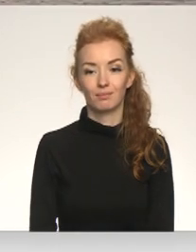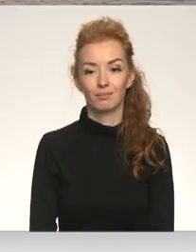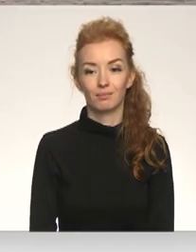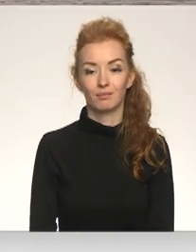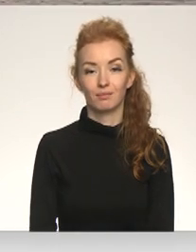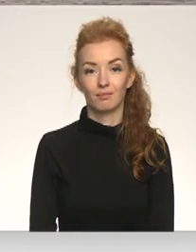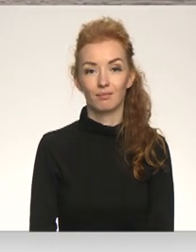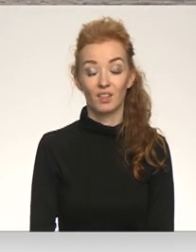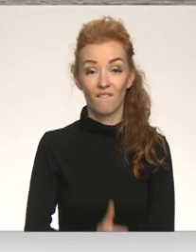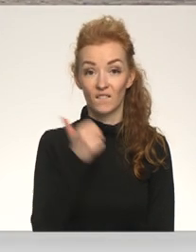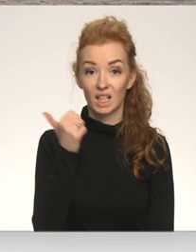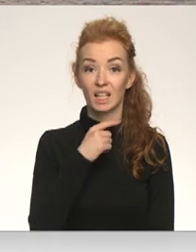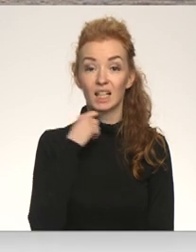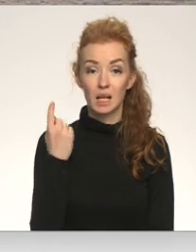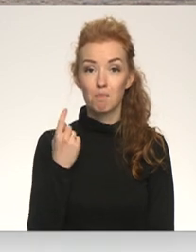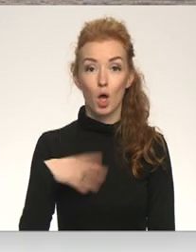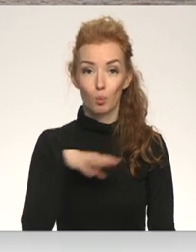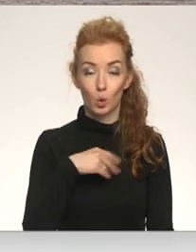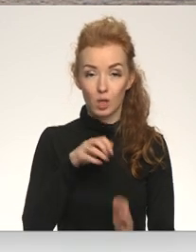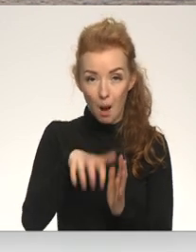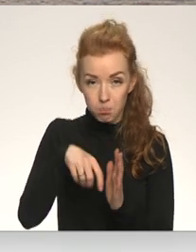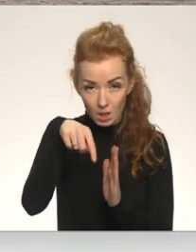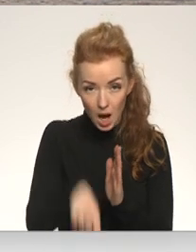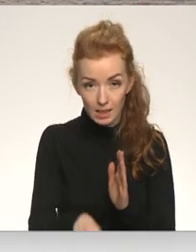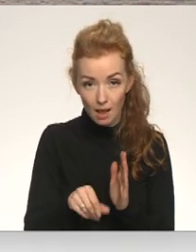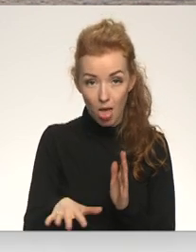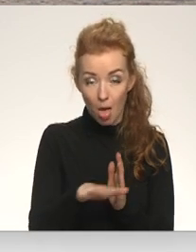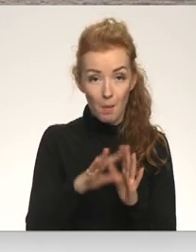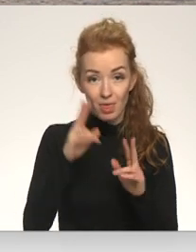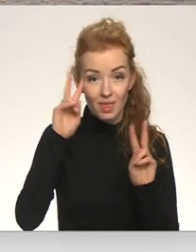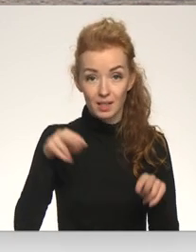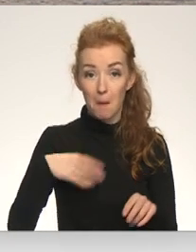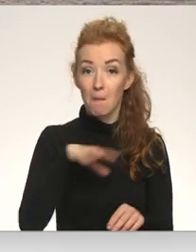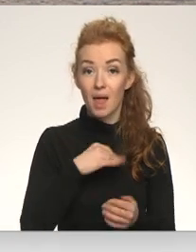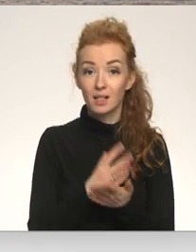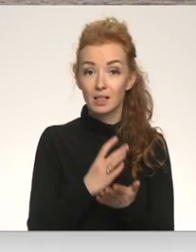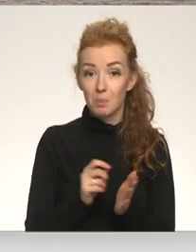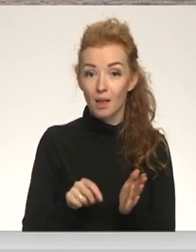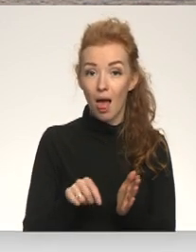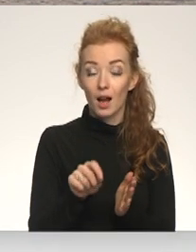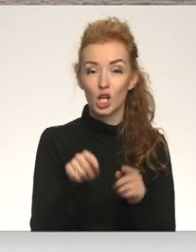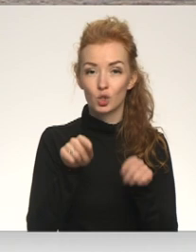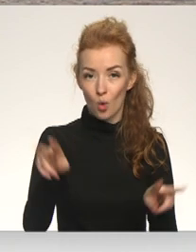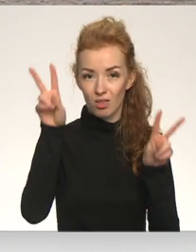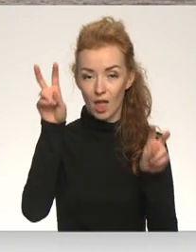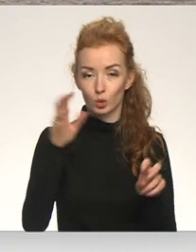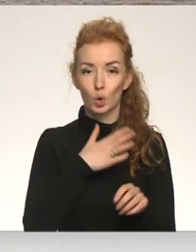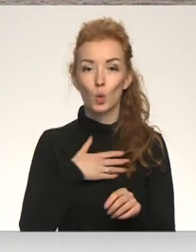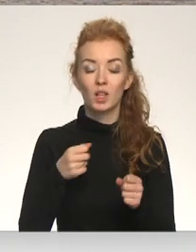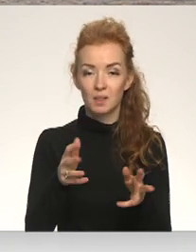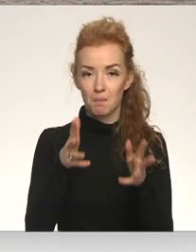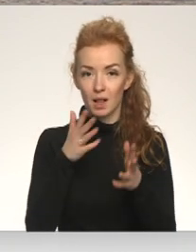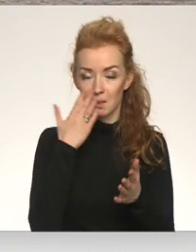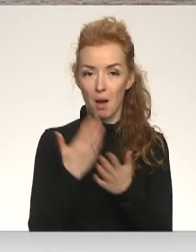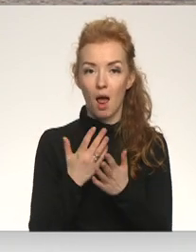Viņi gribēja mūs aptrakt zemē, bet nezināja, ka mēs esam sēklis. Šis ir teiciens, ka šobrīd ļoti spilgti raksturo Ukrainas